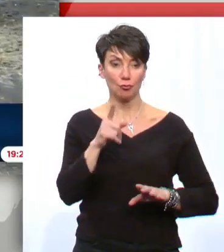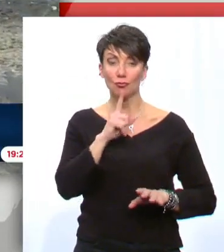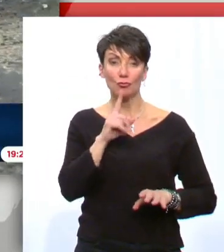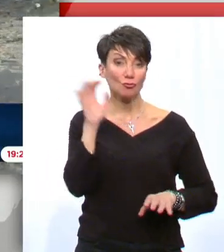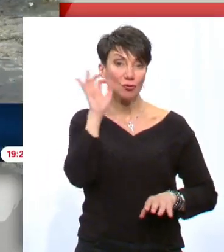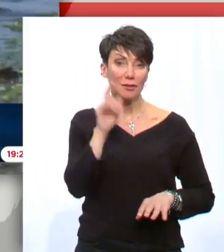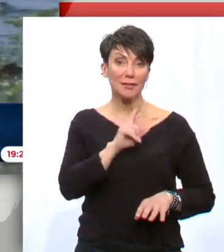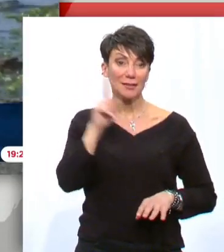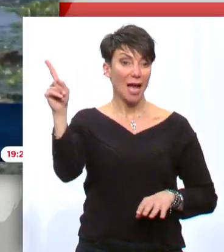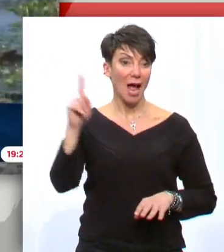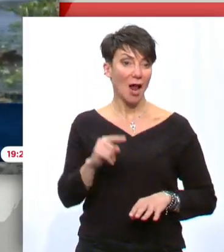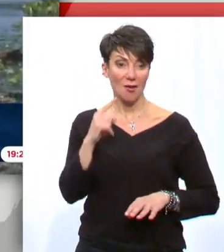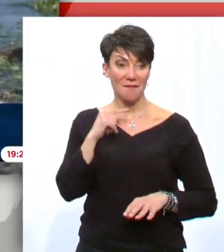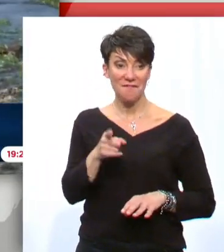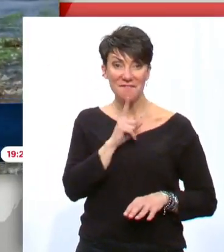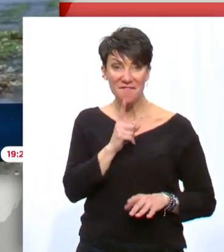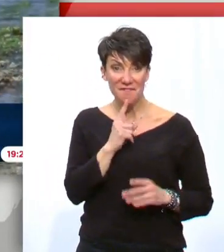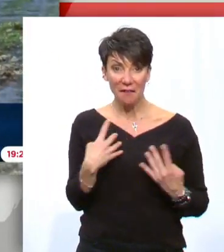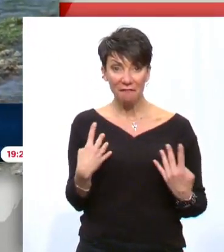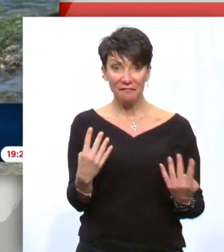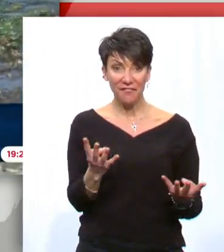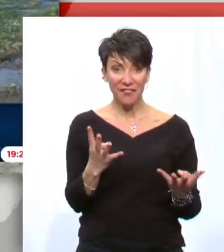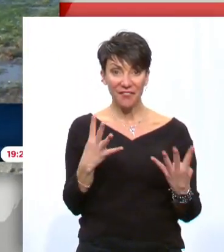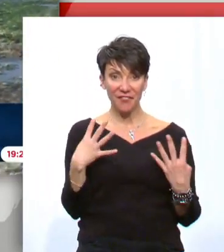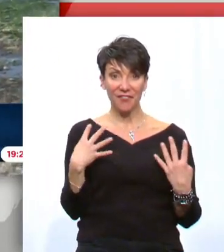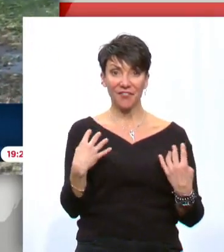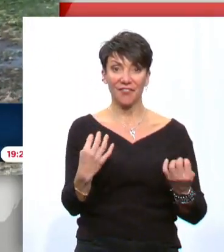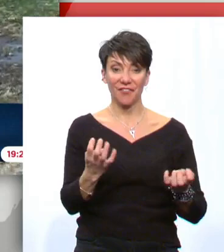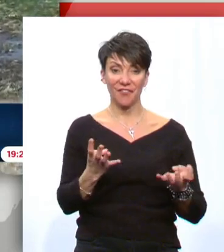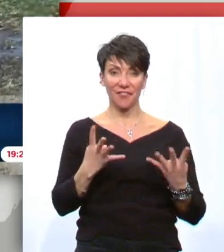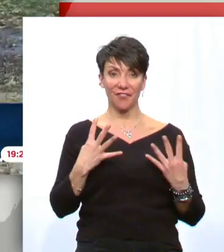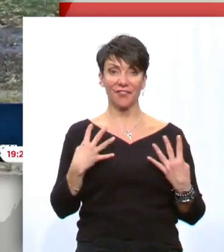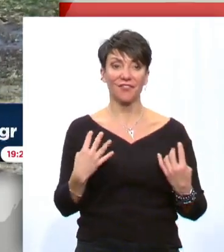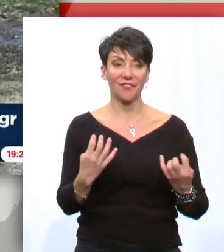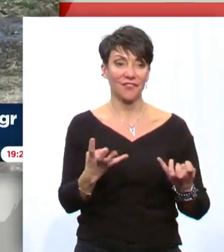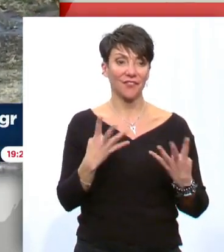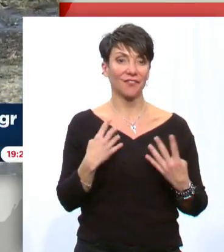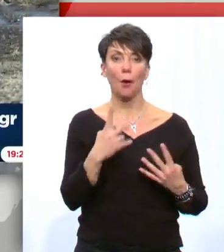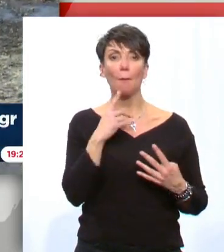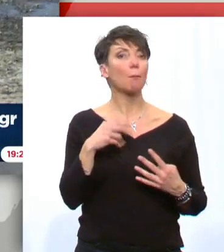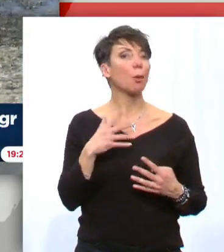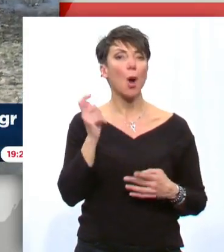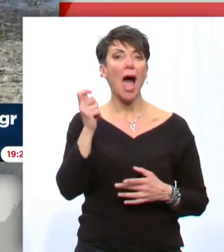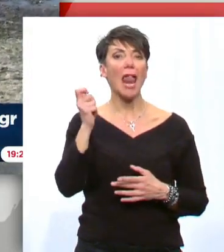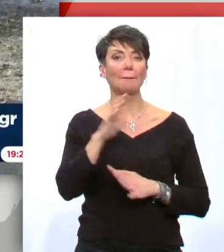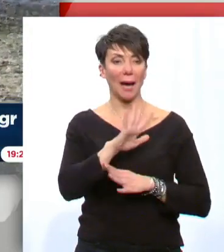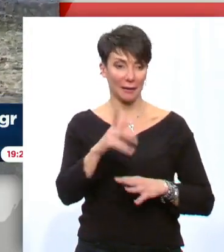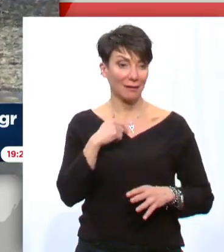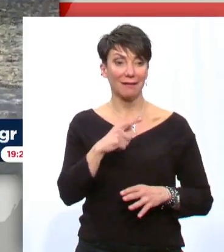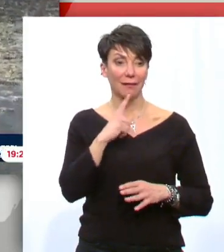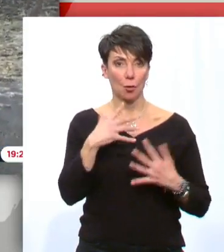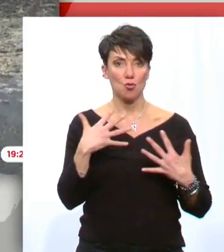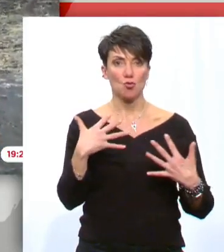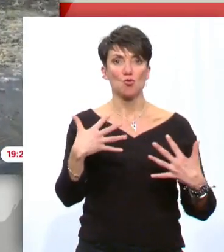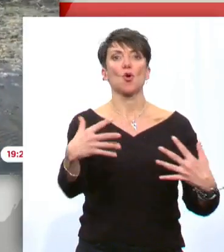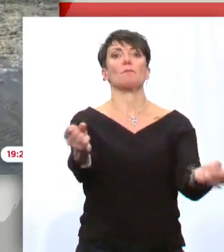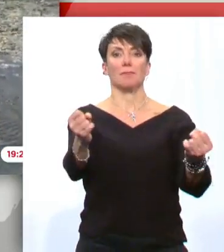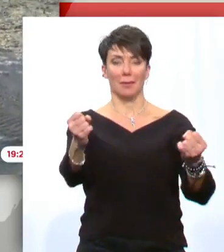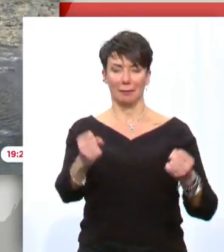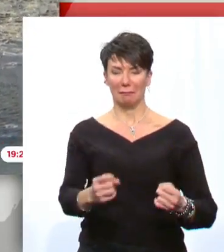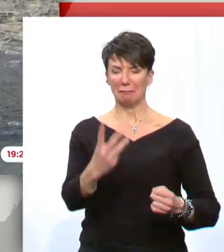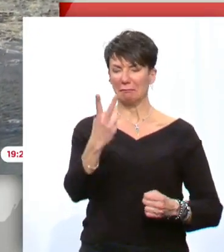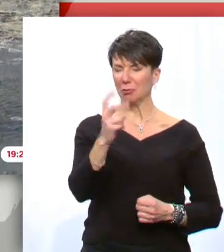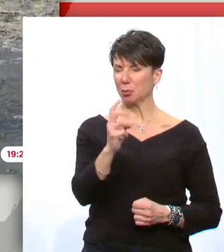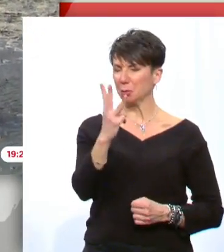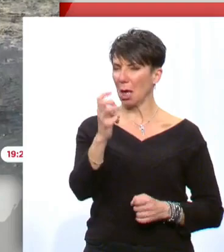στη Θεσσαλονίκη. Στο σημείο το οποίο βλέπετε, στην παραλία της Καλαμαριάς, η θάλασσα έχει τραβεχτεί αρκετά μέσα, τουλάχιστον 20 με 30